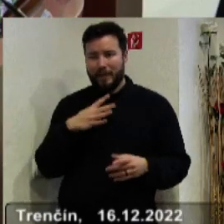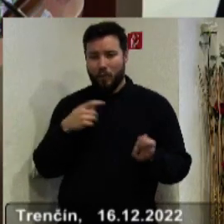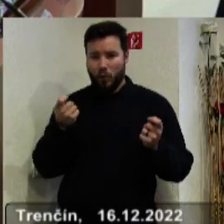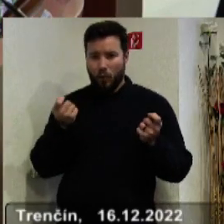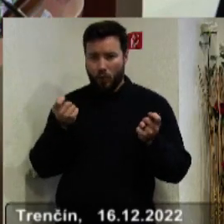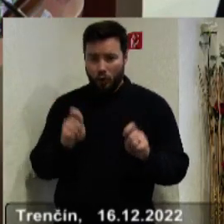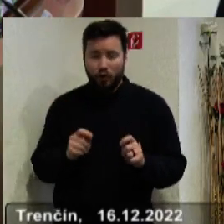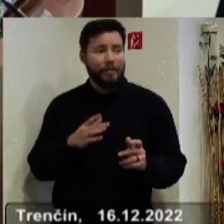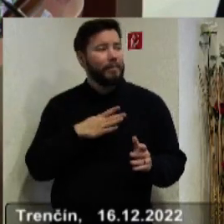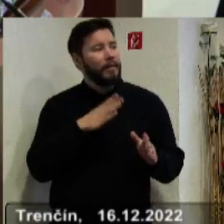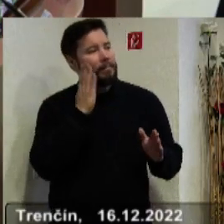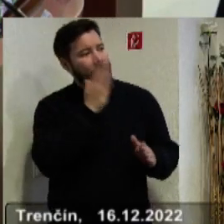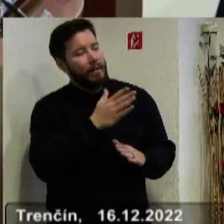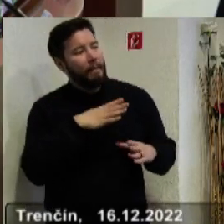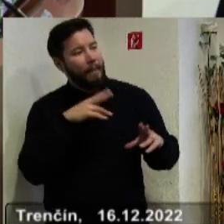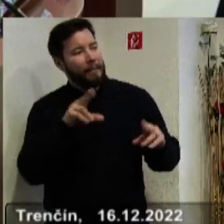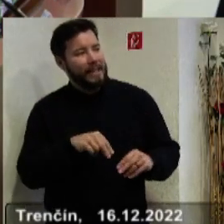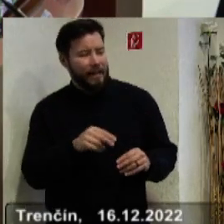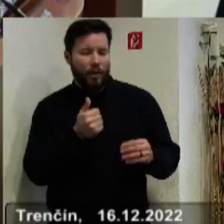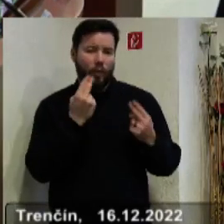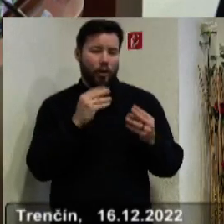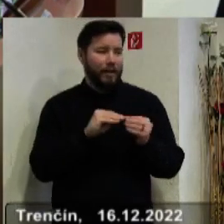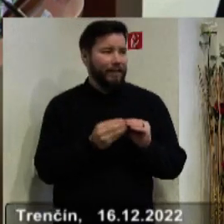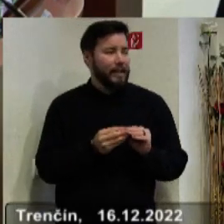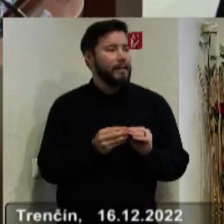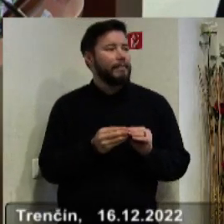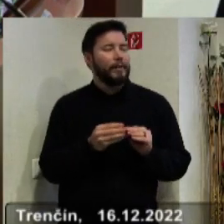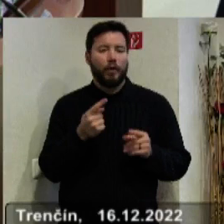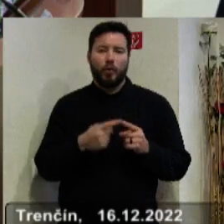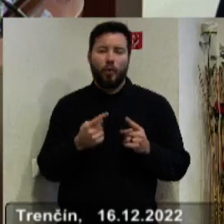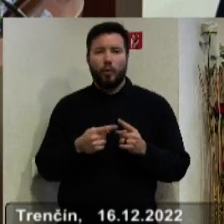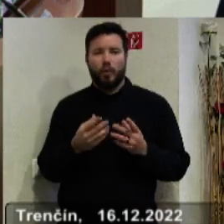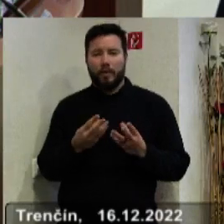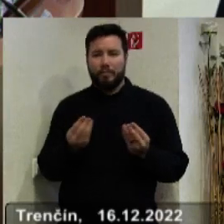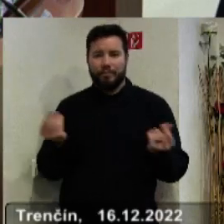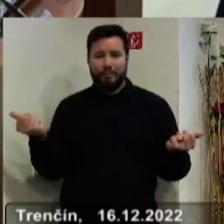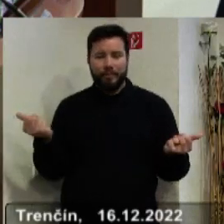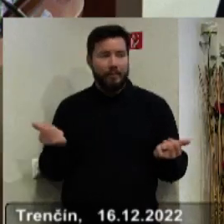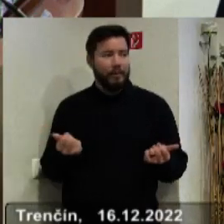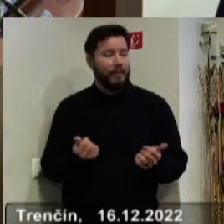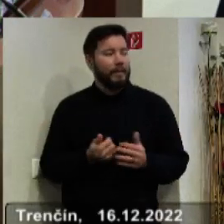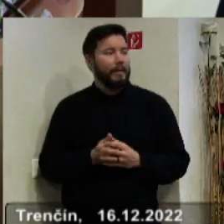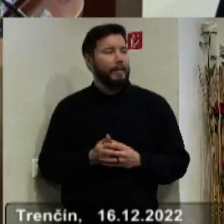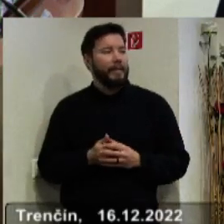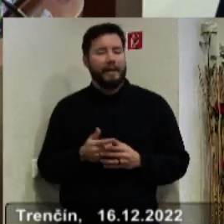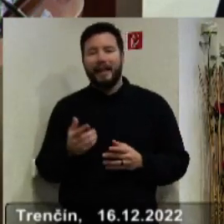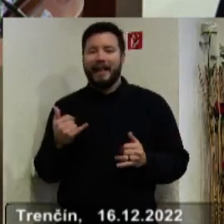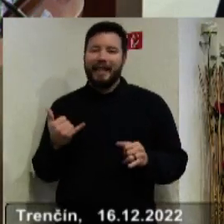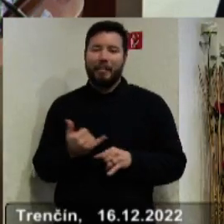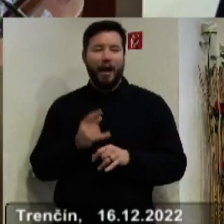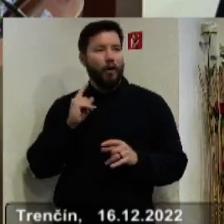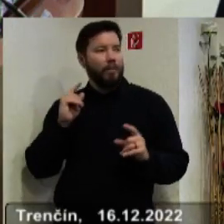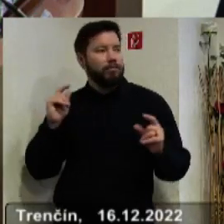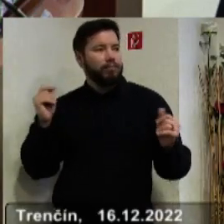je prozba smerom k predsedovi významnej veci, ktorá sa trošku stráca a možno, že nemá ten pátos, ako by